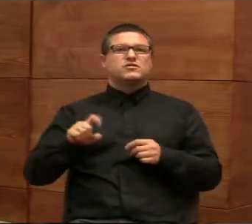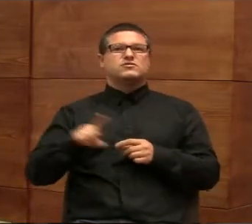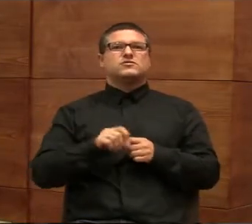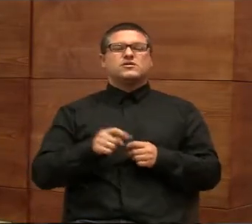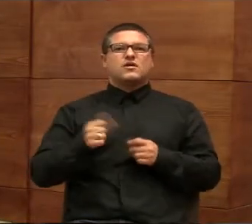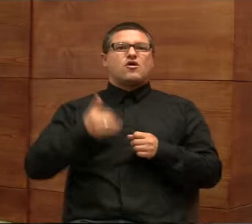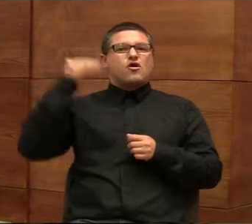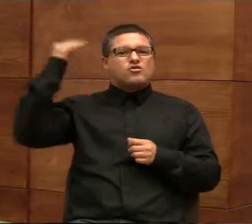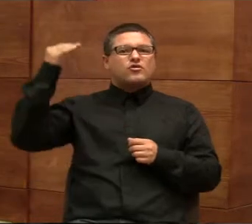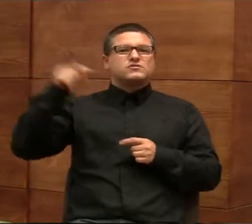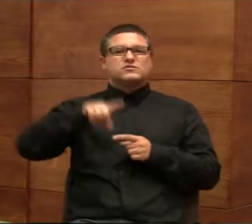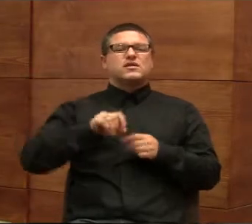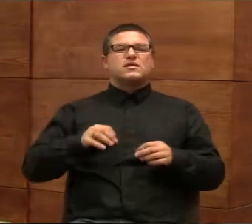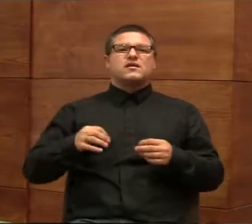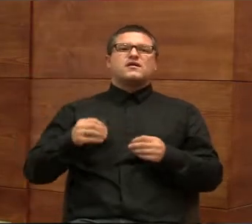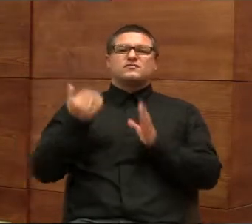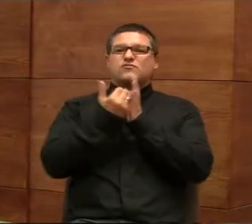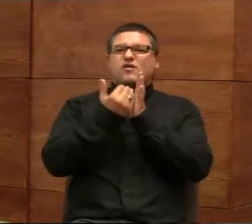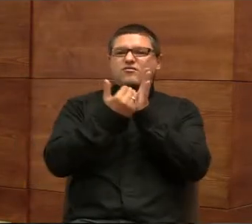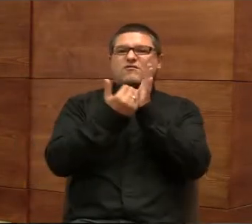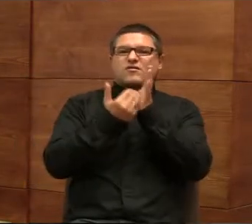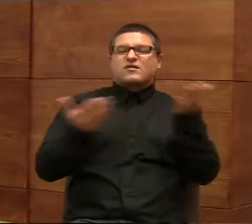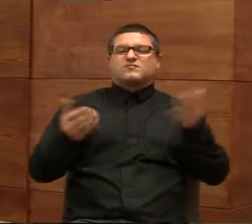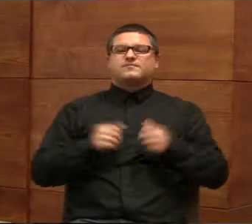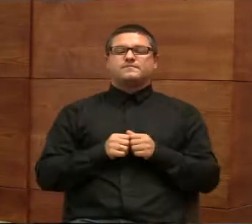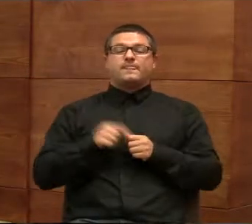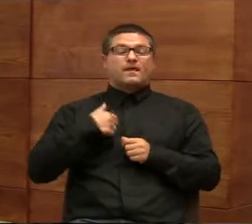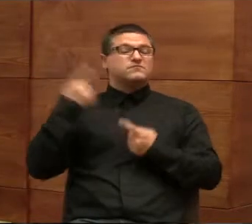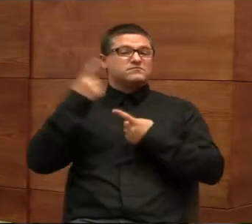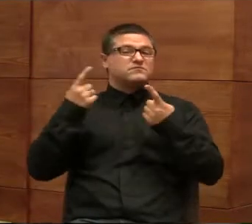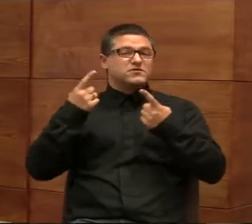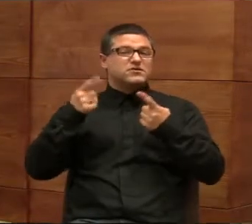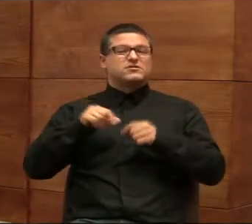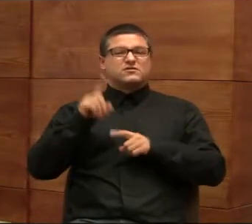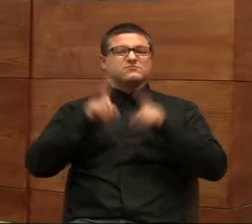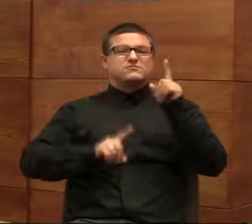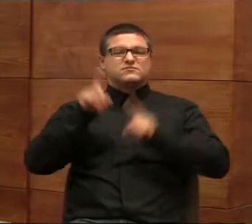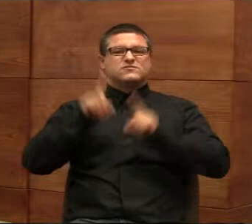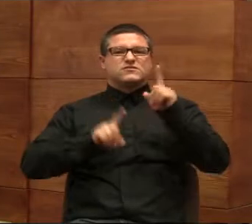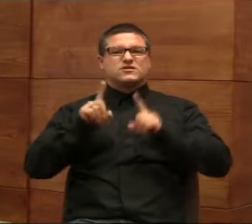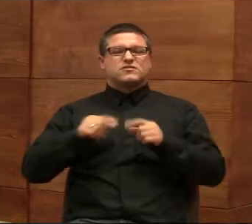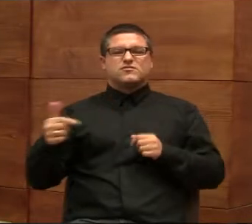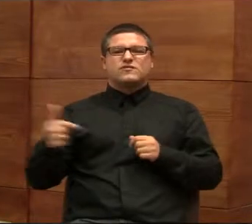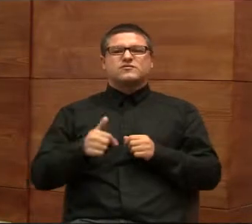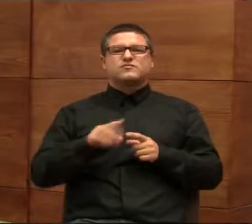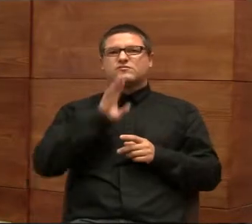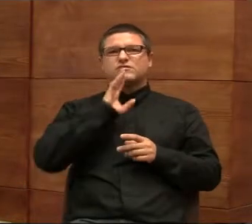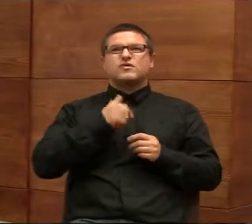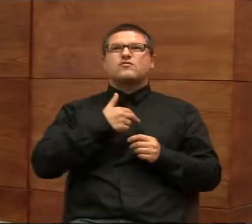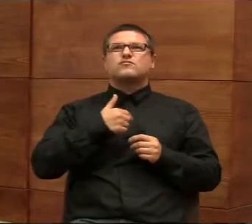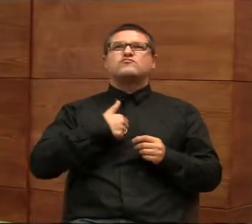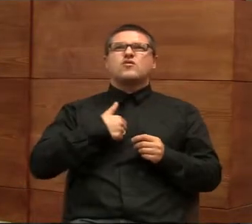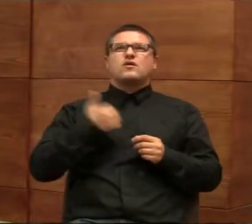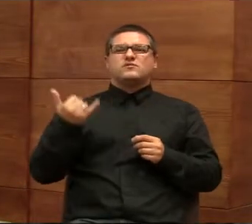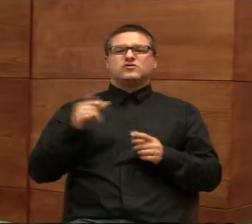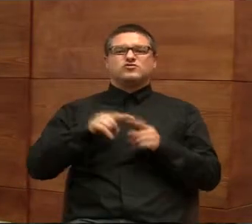zresztą jako dorośli mówimy, ten system, system, system. A tak mi się wydaje, że powinniśmy czasami, tak jak, kiedy, moje dzieci już to